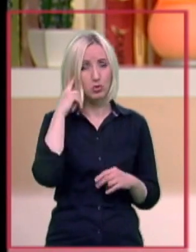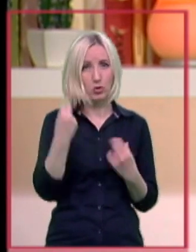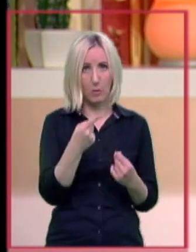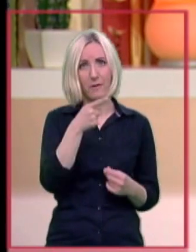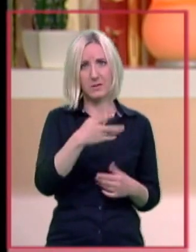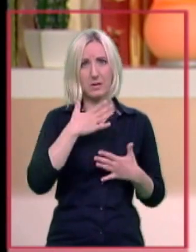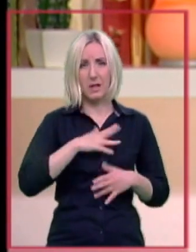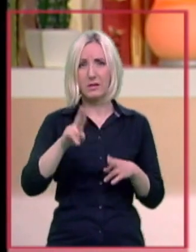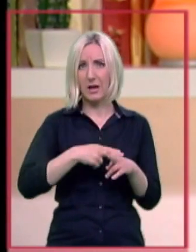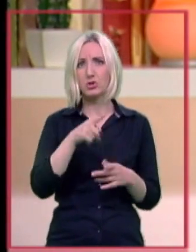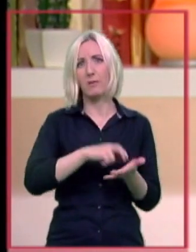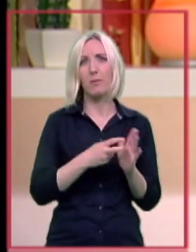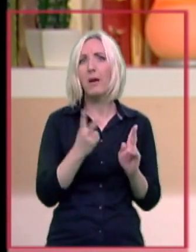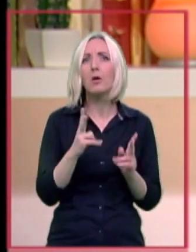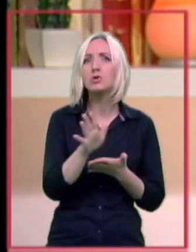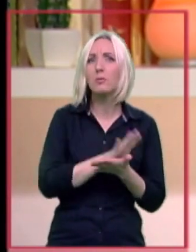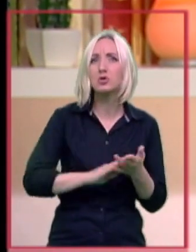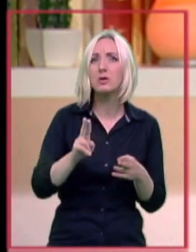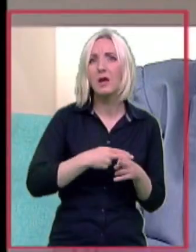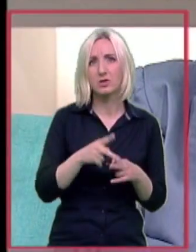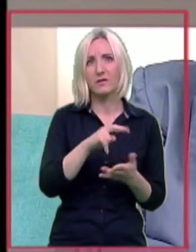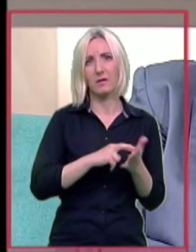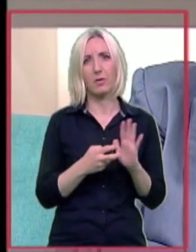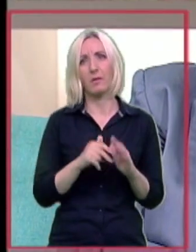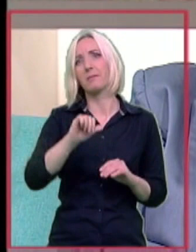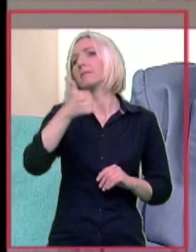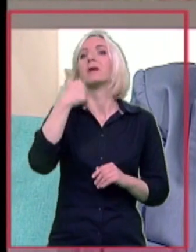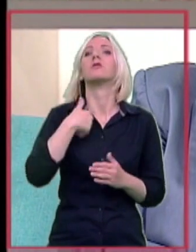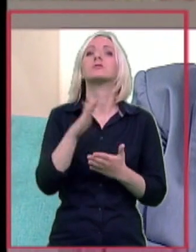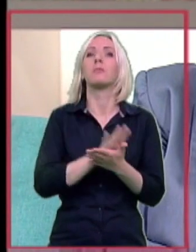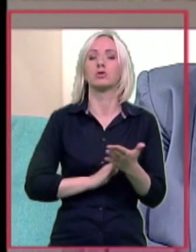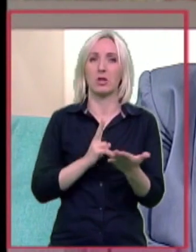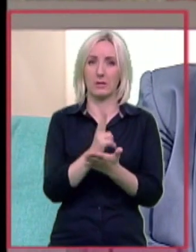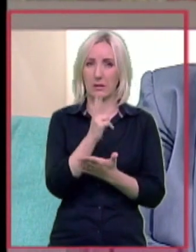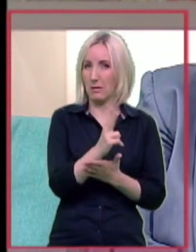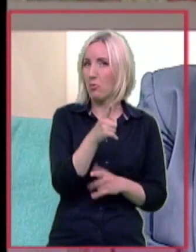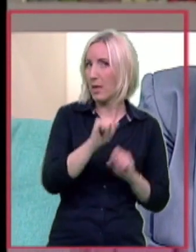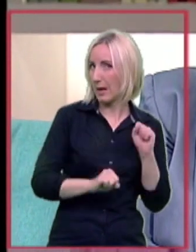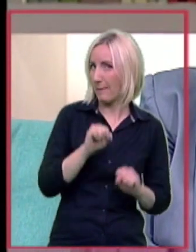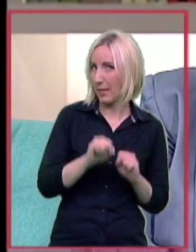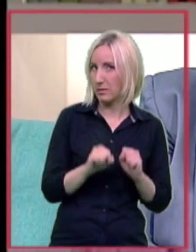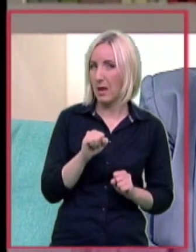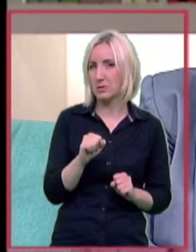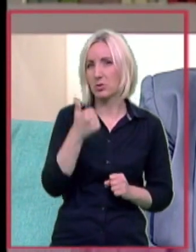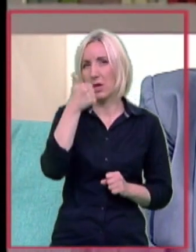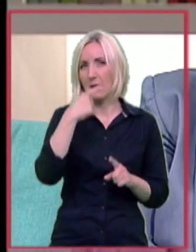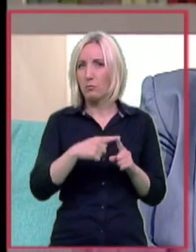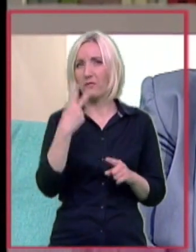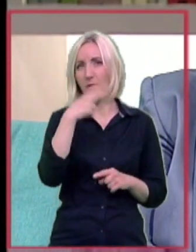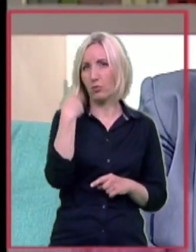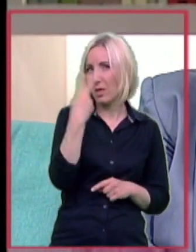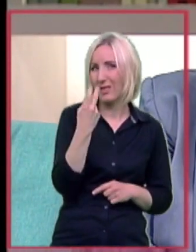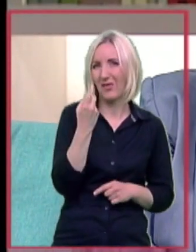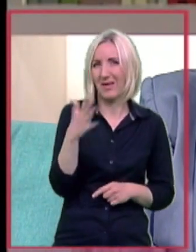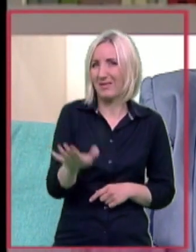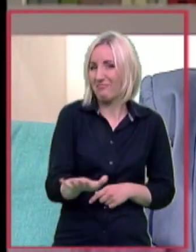problem i da rešite. Kako ste počeli da ga rešavate? Pa prvo smo počeli da idemo, kažem, na rehabilitaciju, jedan put, dva put, nedeljno. Ali kad je